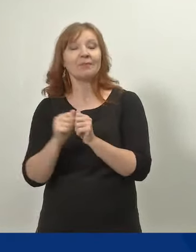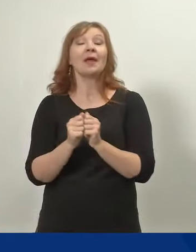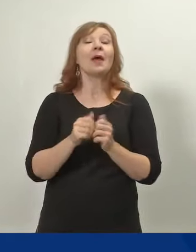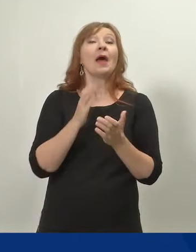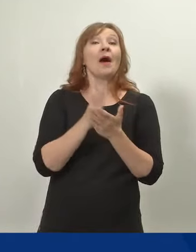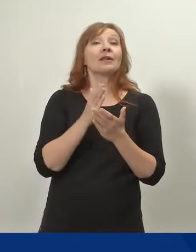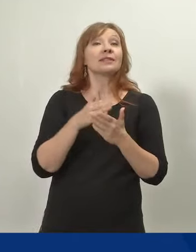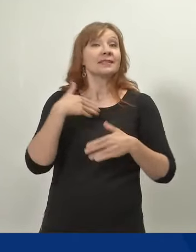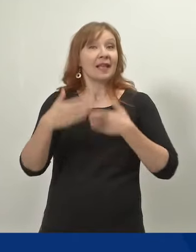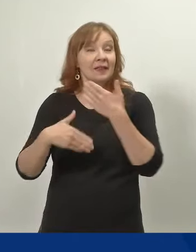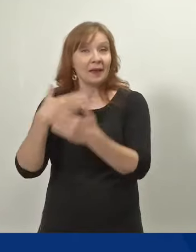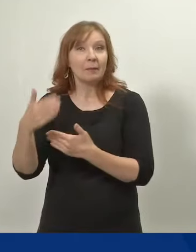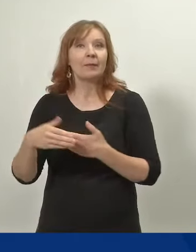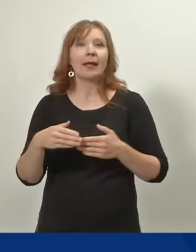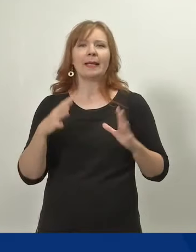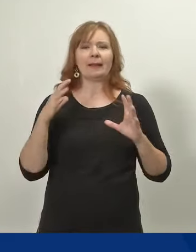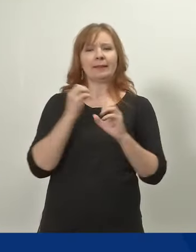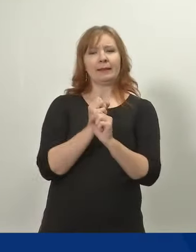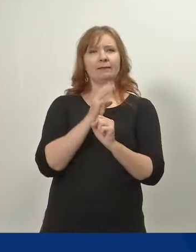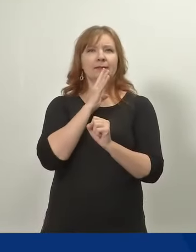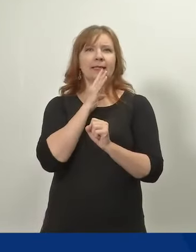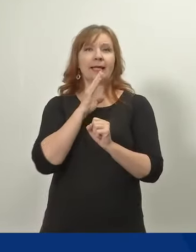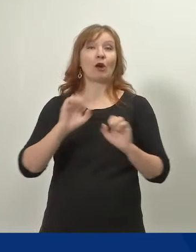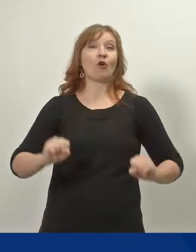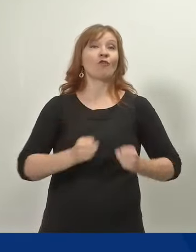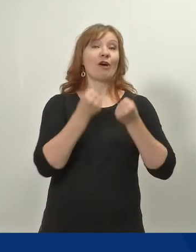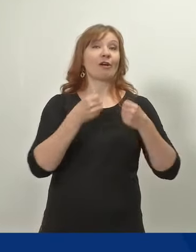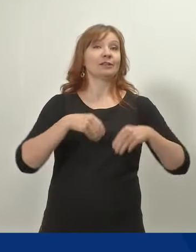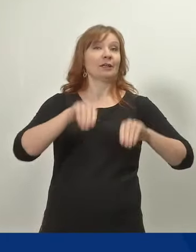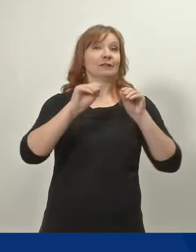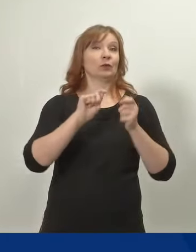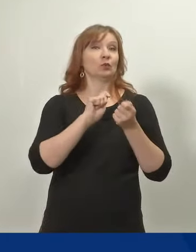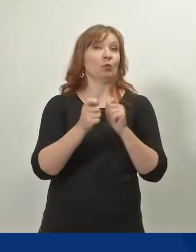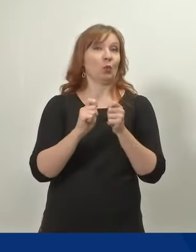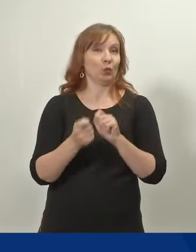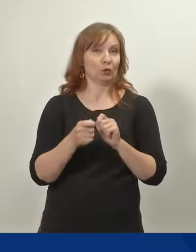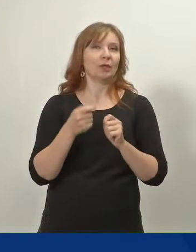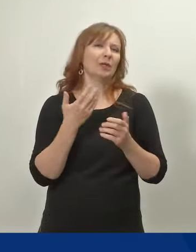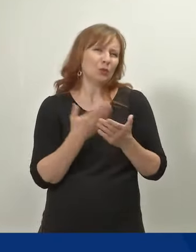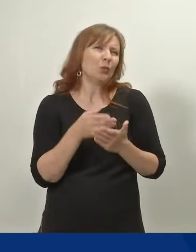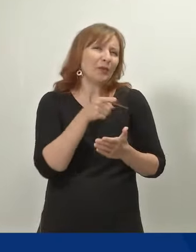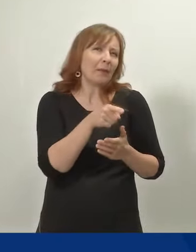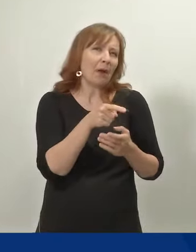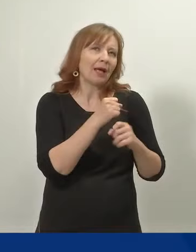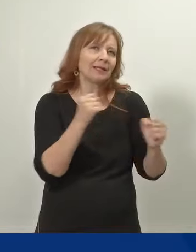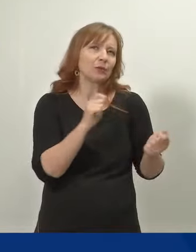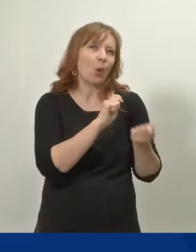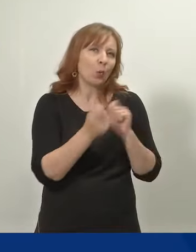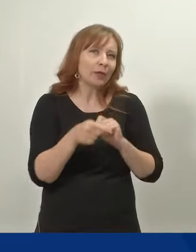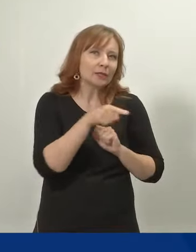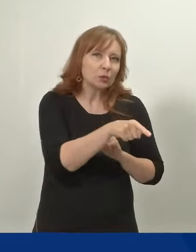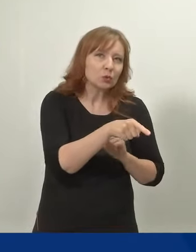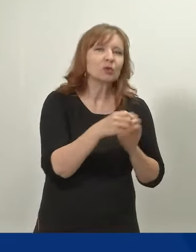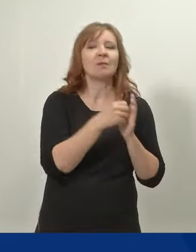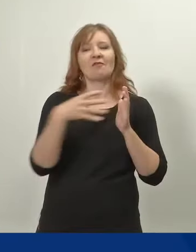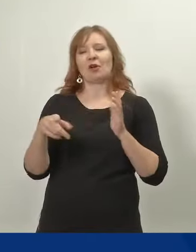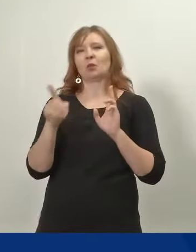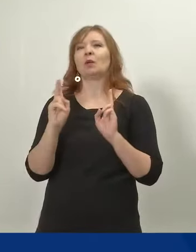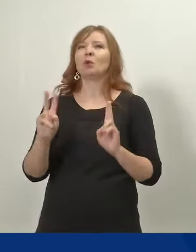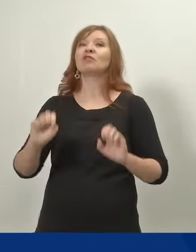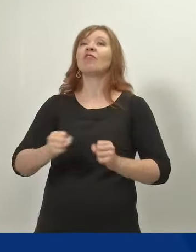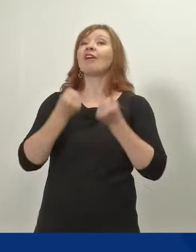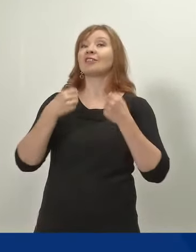kerron lyhyesti varhaiskasvatuksen muutoksista, koska tämä iso uudistus vaikuttaa merkittävällä tavalla myös